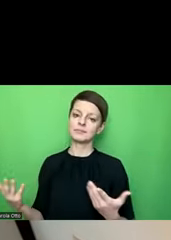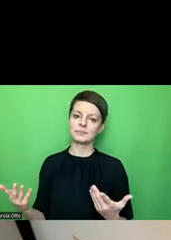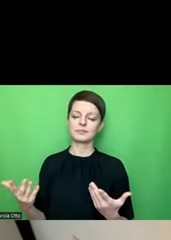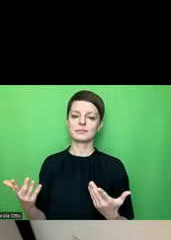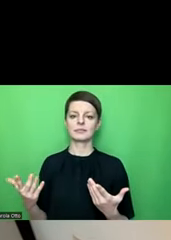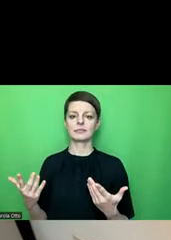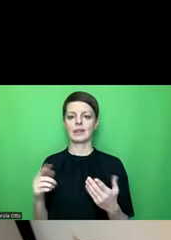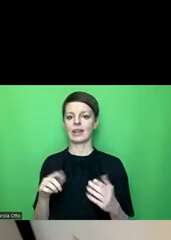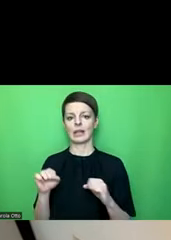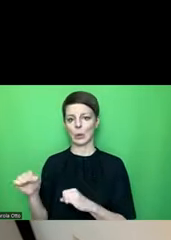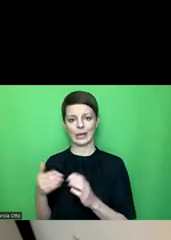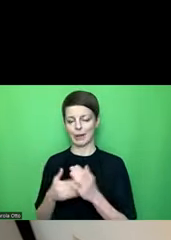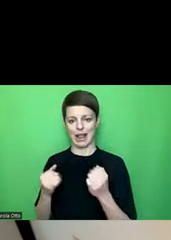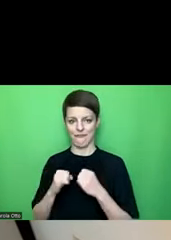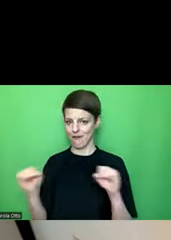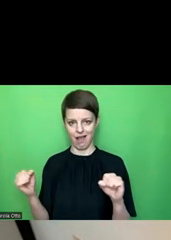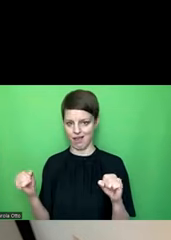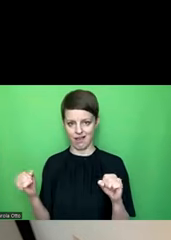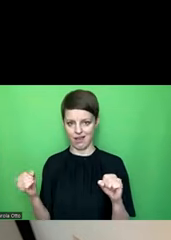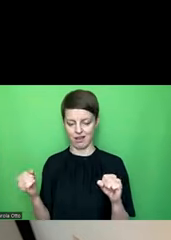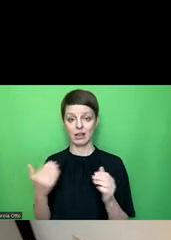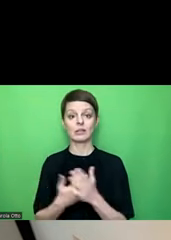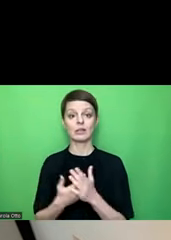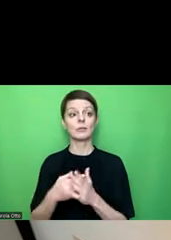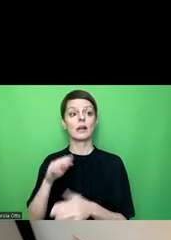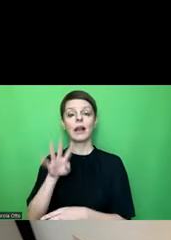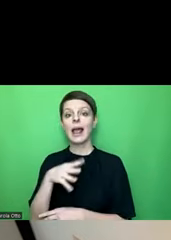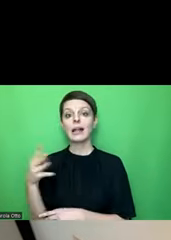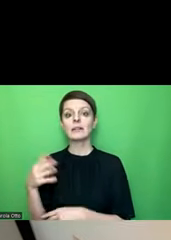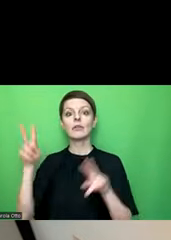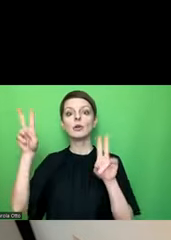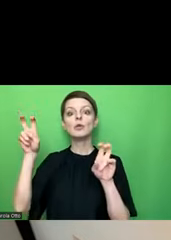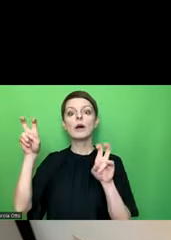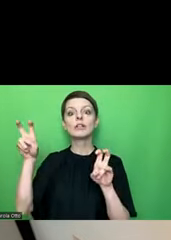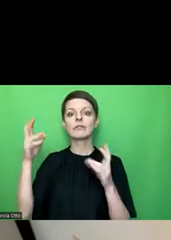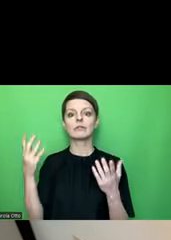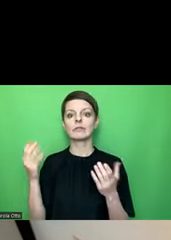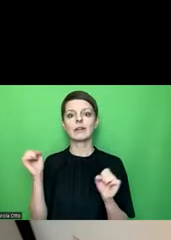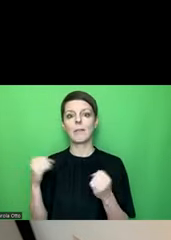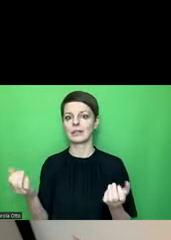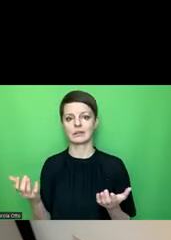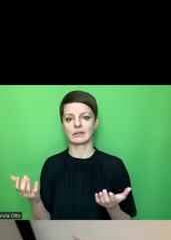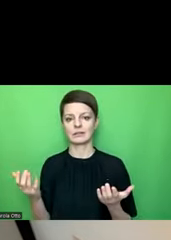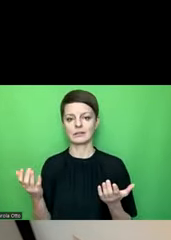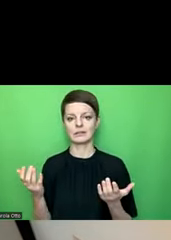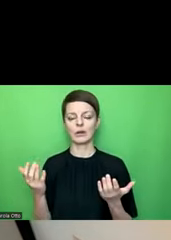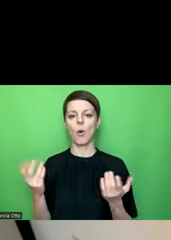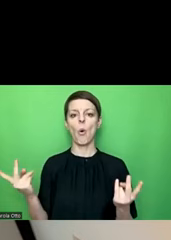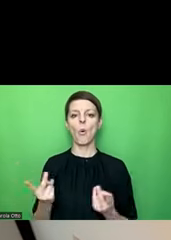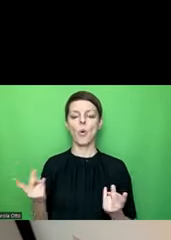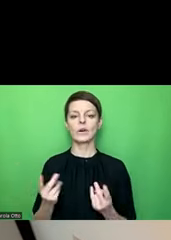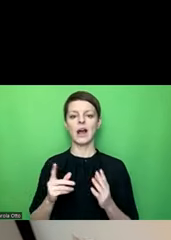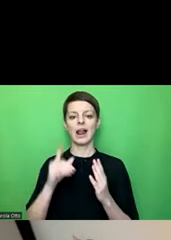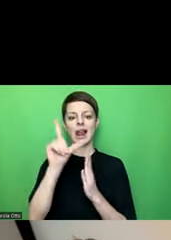dann das barrierefrei zu machen. Zum Beispiel kann man in Excel keine Überschriften auszeichnen oder man kann keine